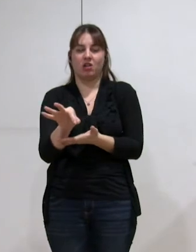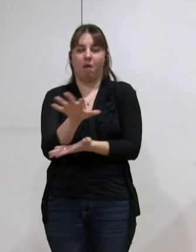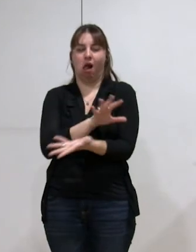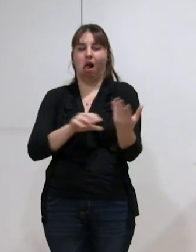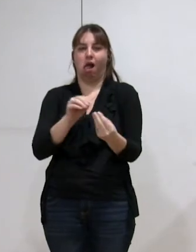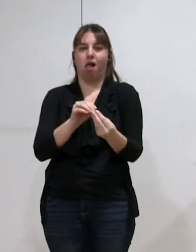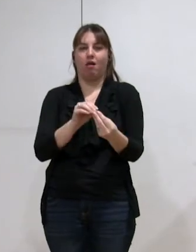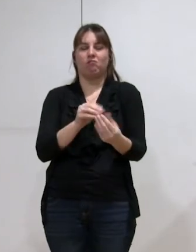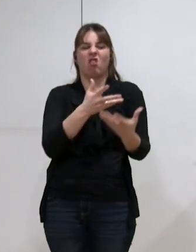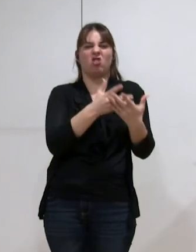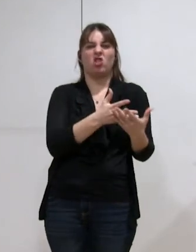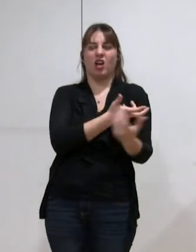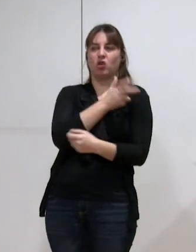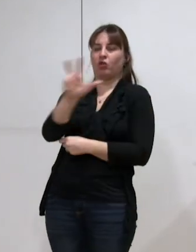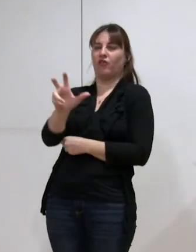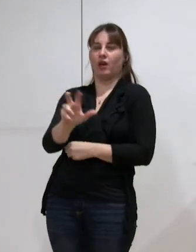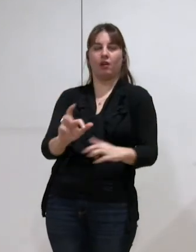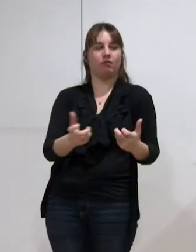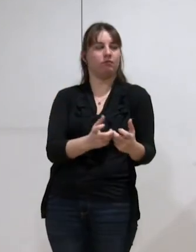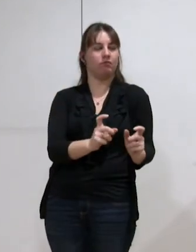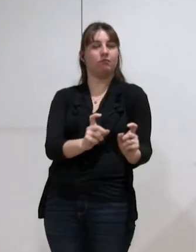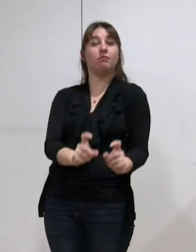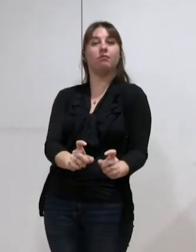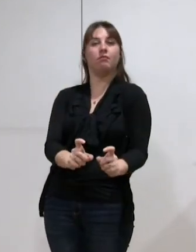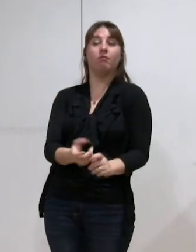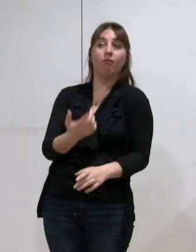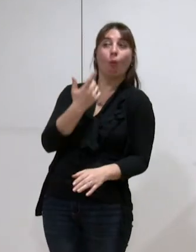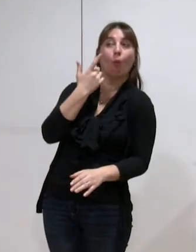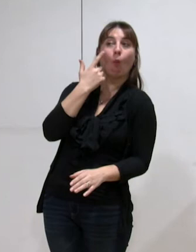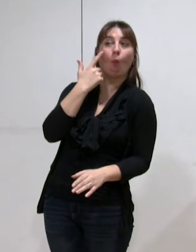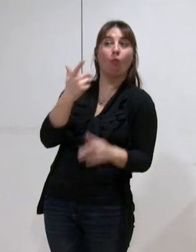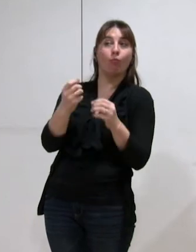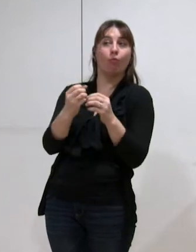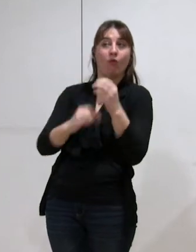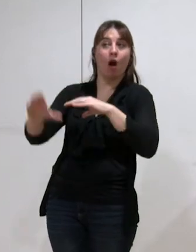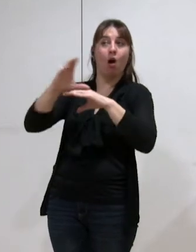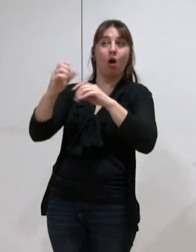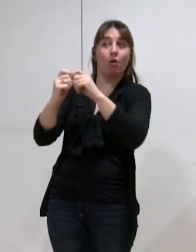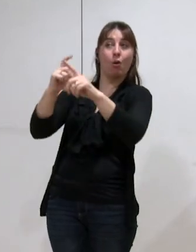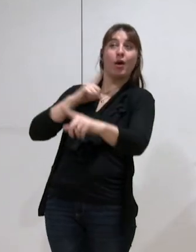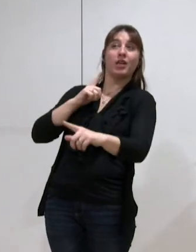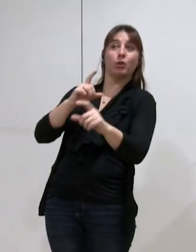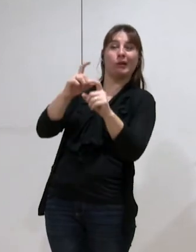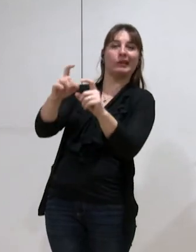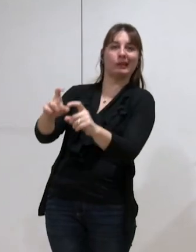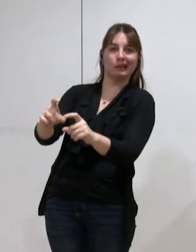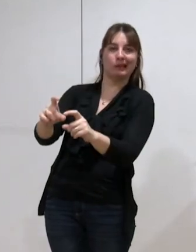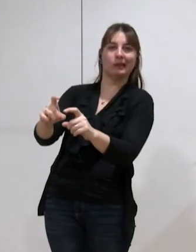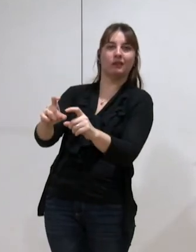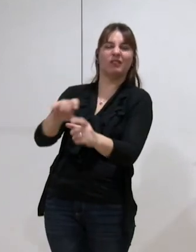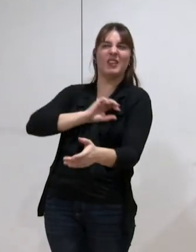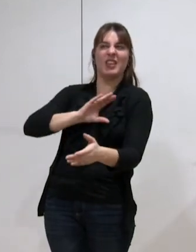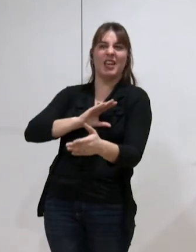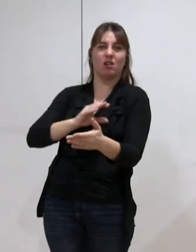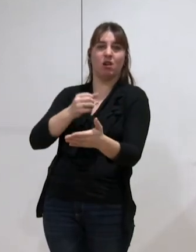transférée pour voir dans le même délore l'attribution de compensation diminuer le moins